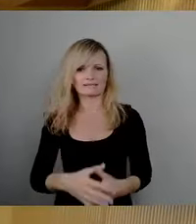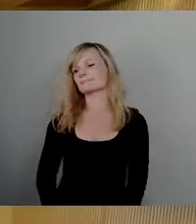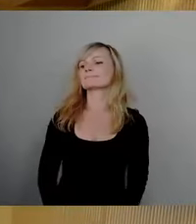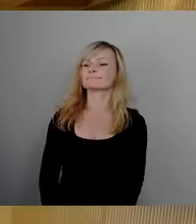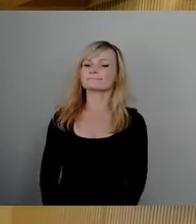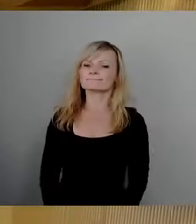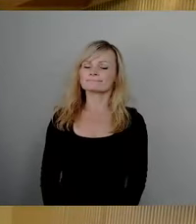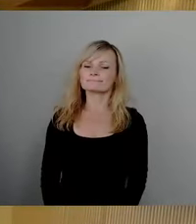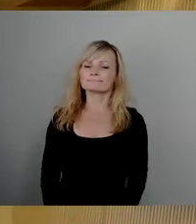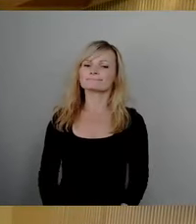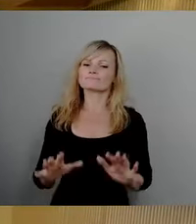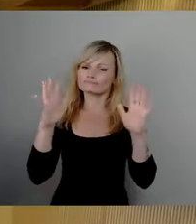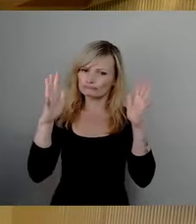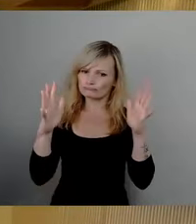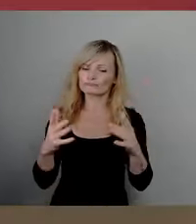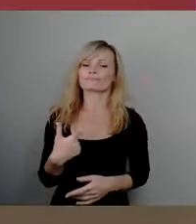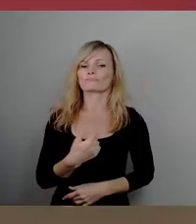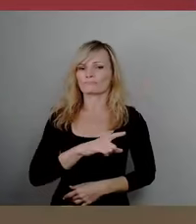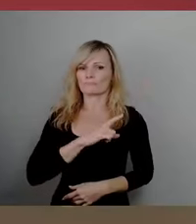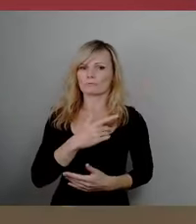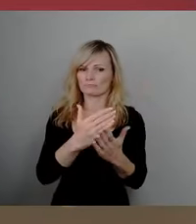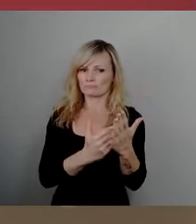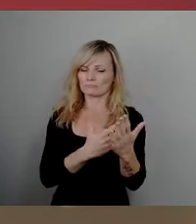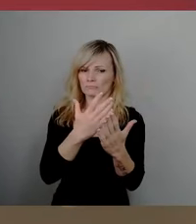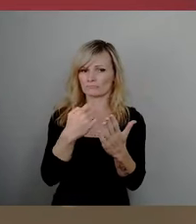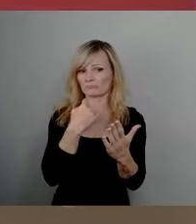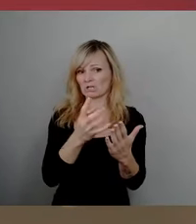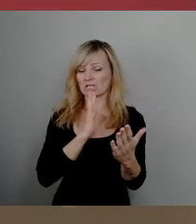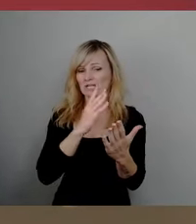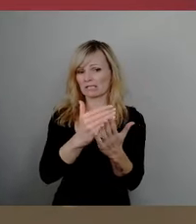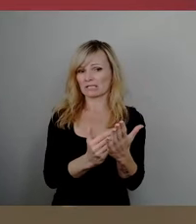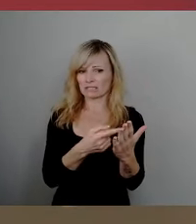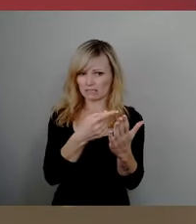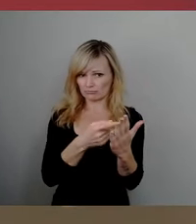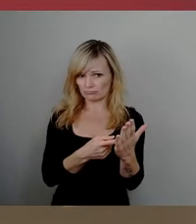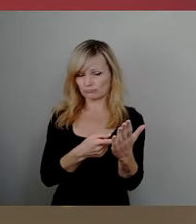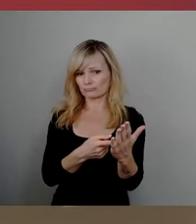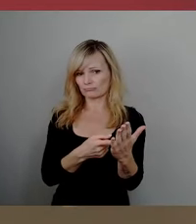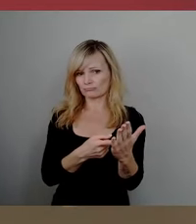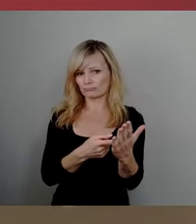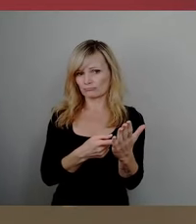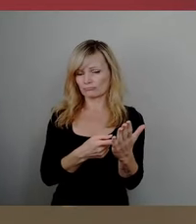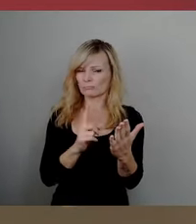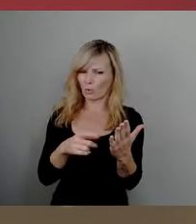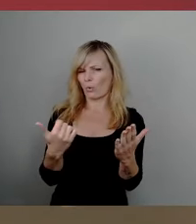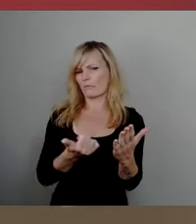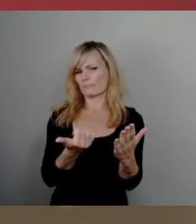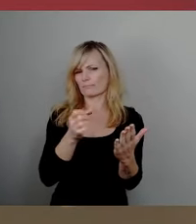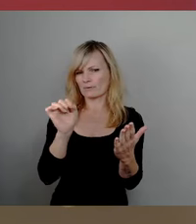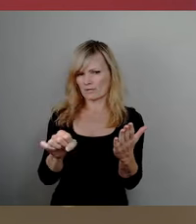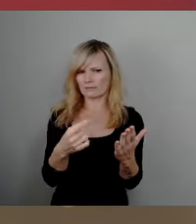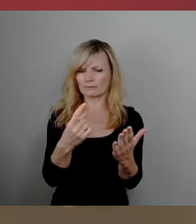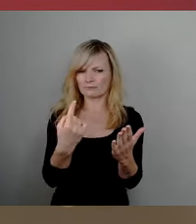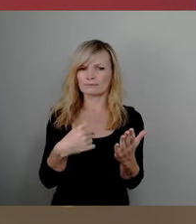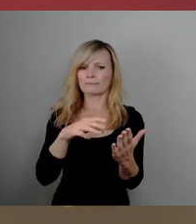Okay, dann stehen auf meiner Rednerliste, damit wir es vielleicht ein Stück weit optimieren, noch Mario